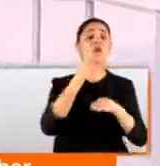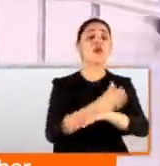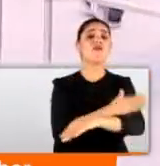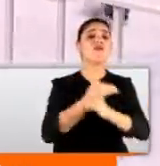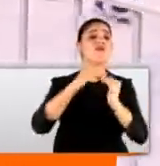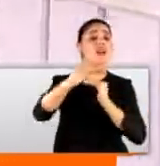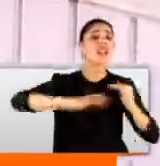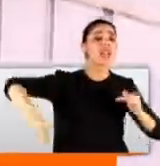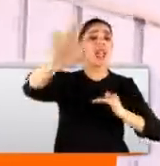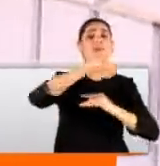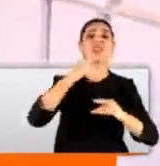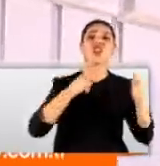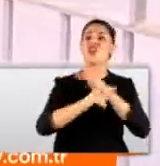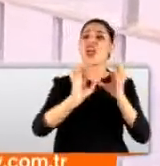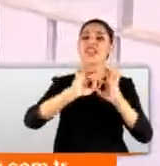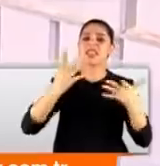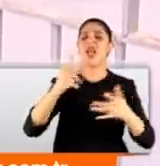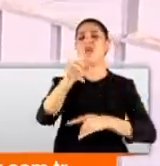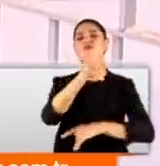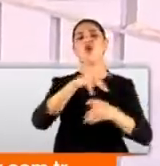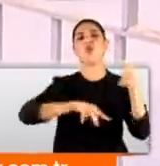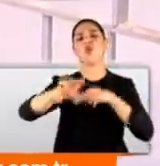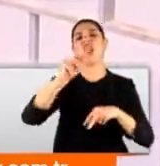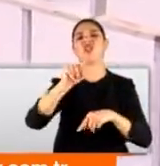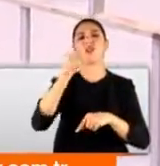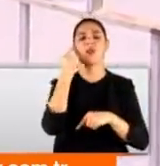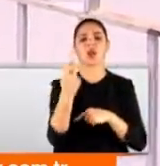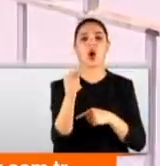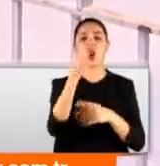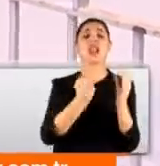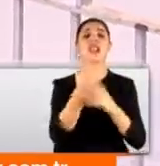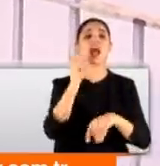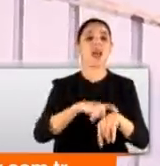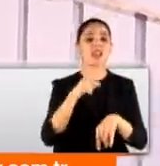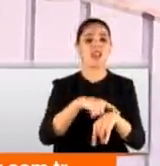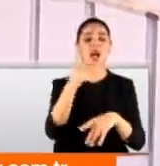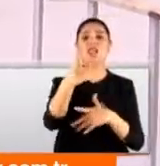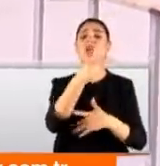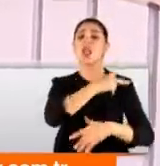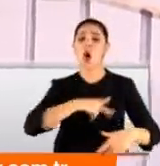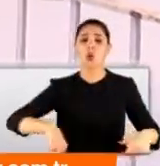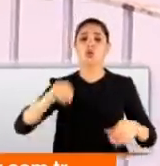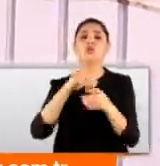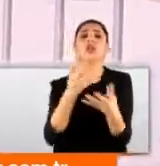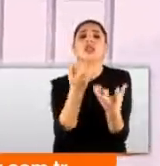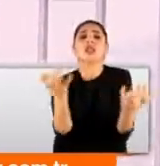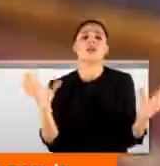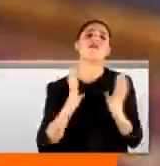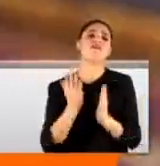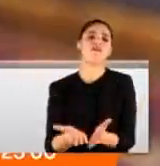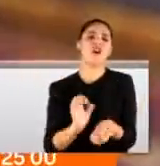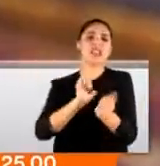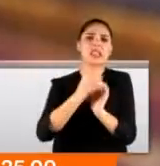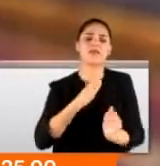büyük şikayetleri de toplu ulaşımla ilgili özellikle sabah saatlerinde otobüslerin içi tıklım tıklım oluyor.